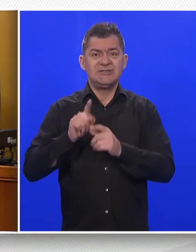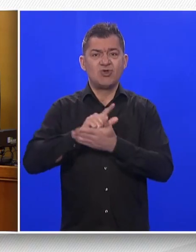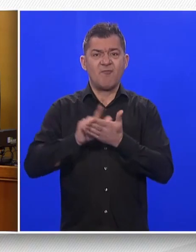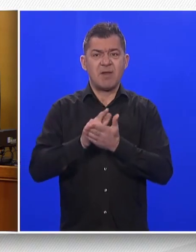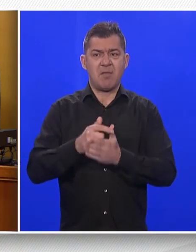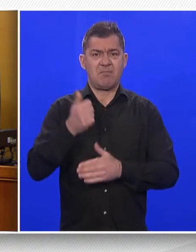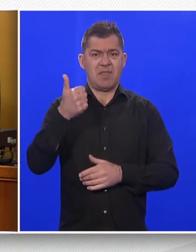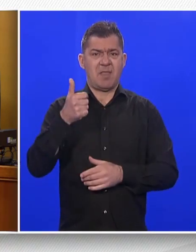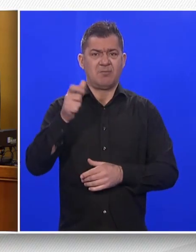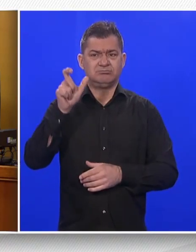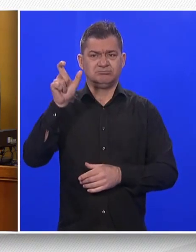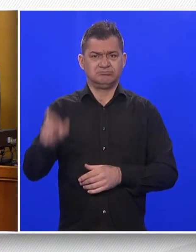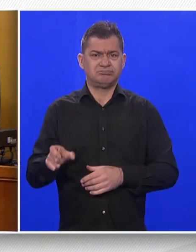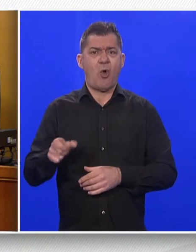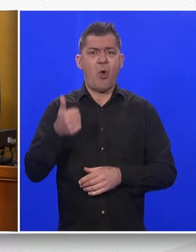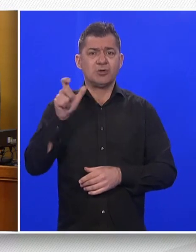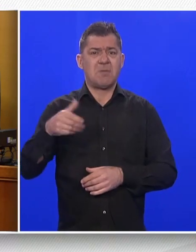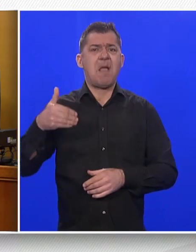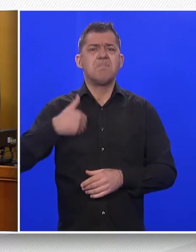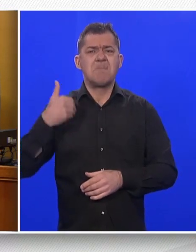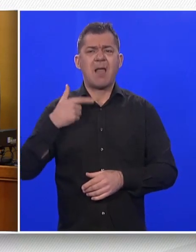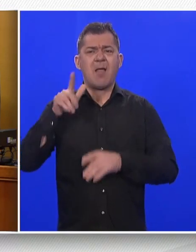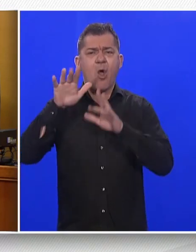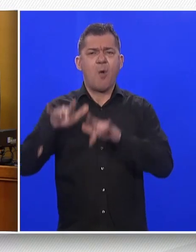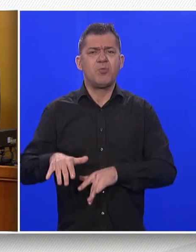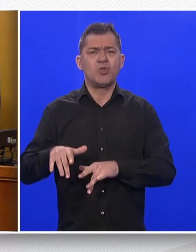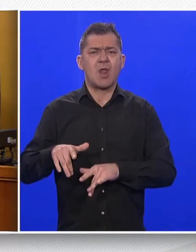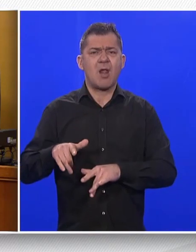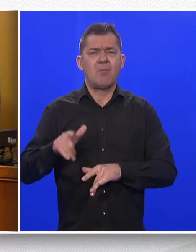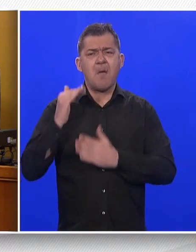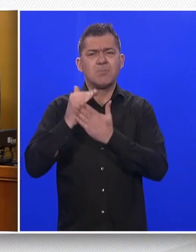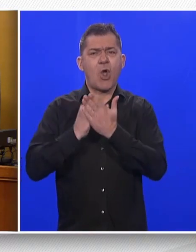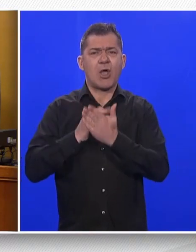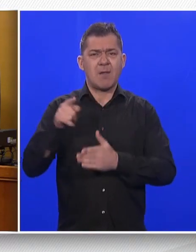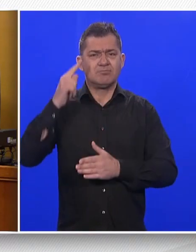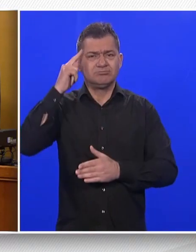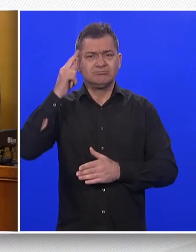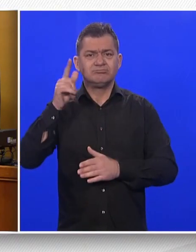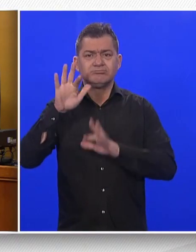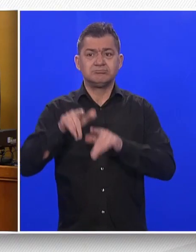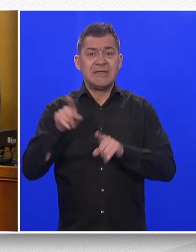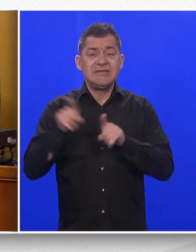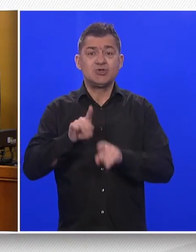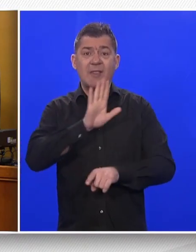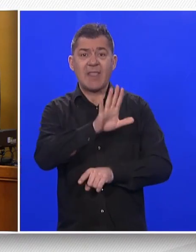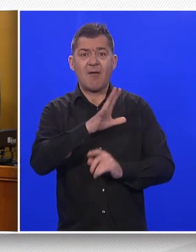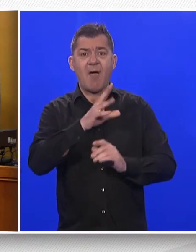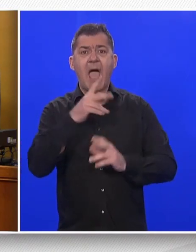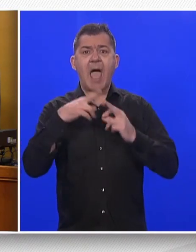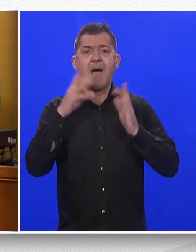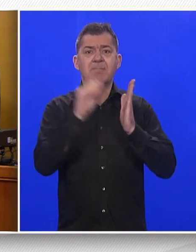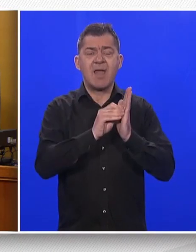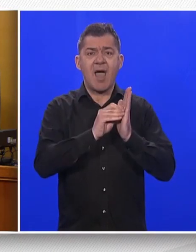fizička osoba, mladi programer, napravi istu takvu aplikaciju, jel